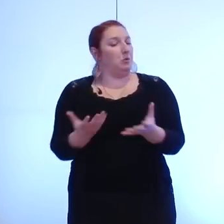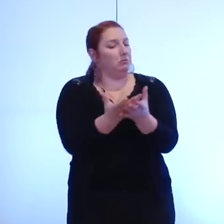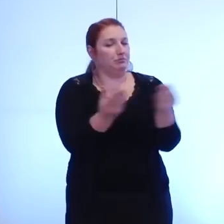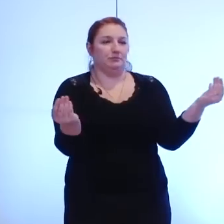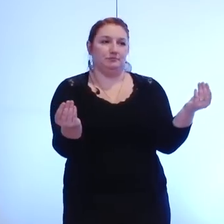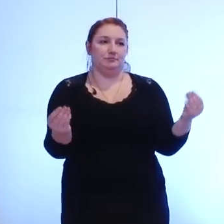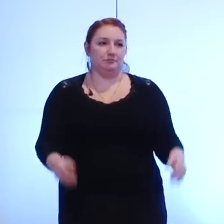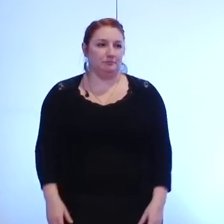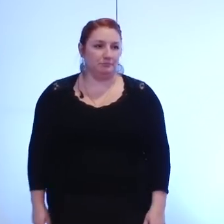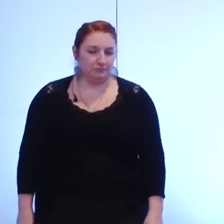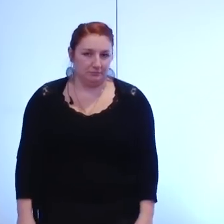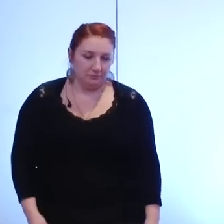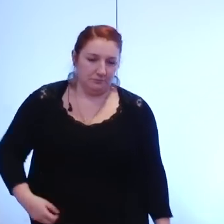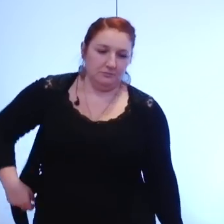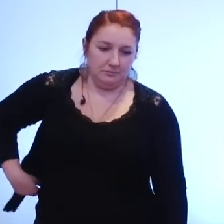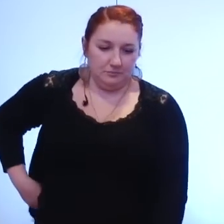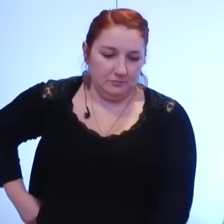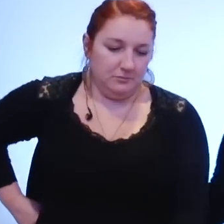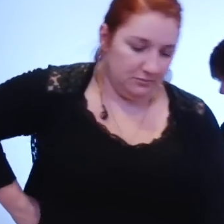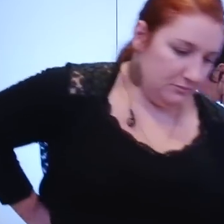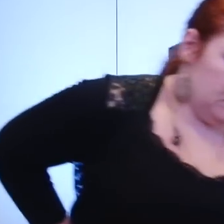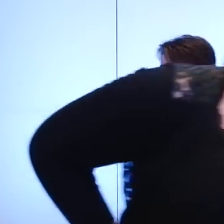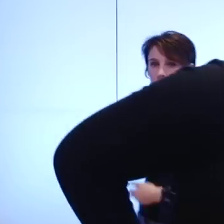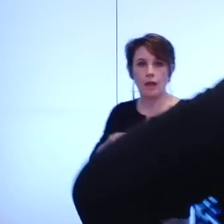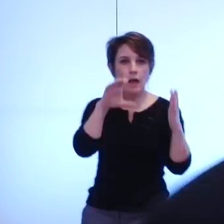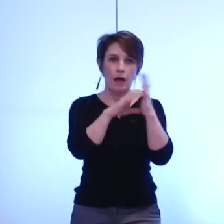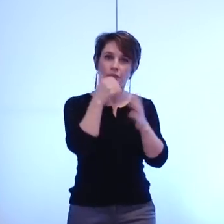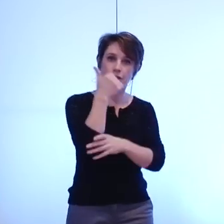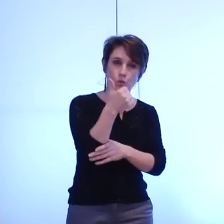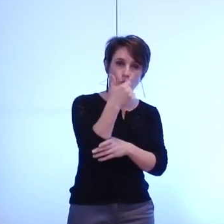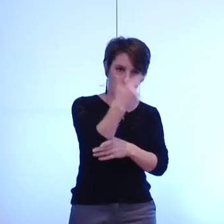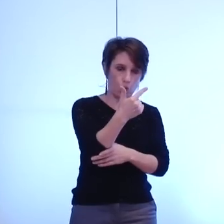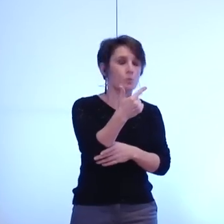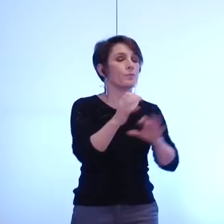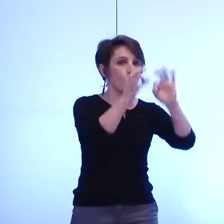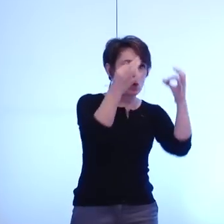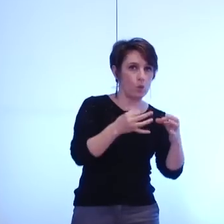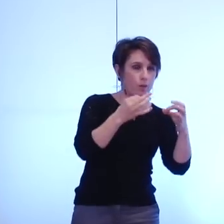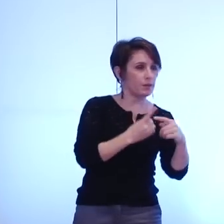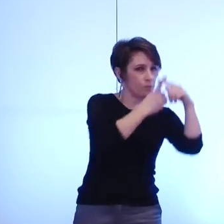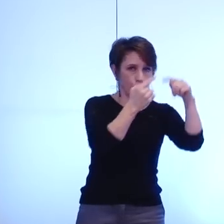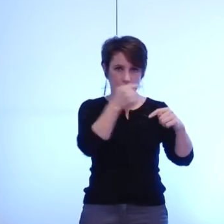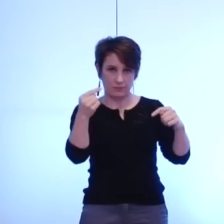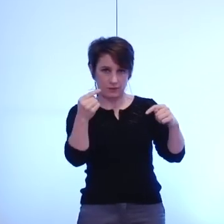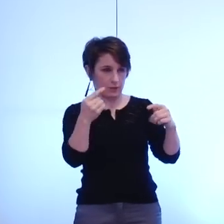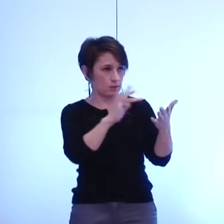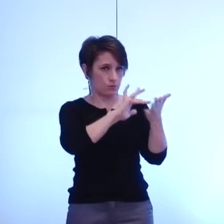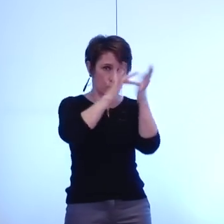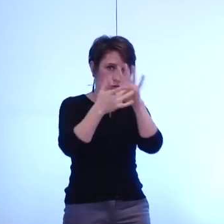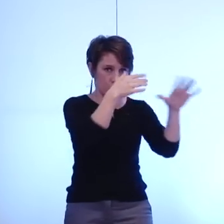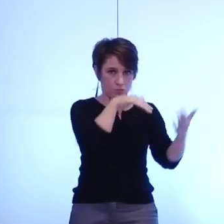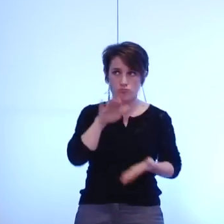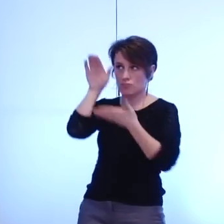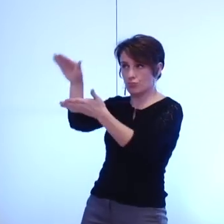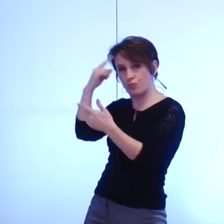article 2 l'ensemble des actifs et passifs recettes et charges des communes membres sont transférées à la nouvelle